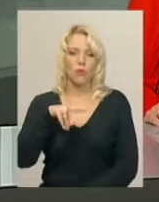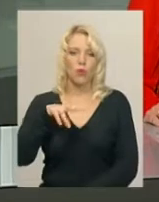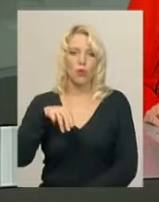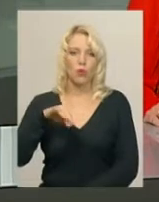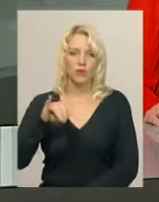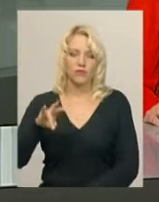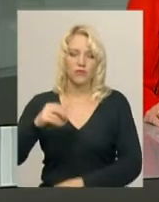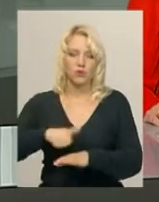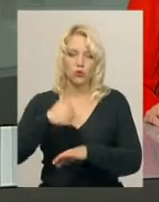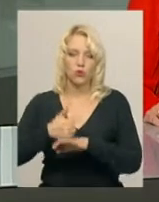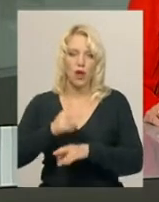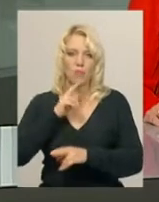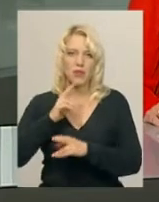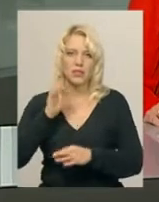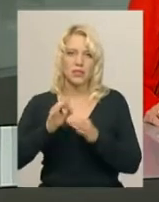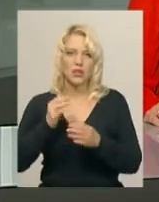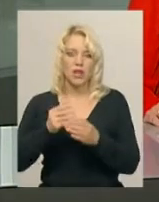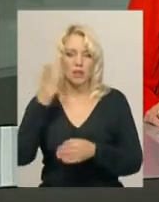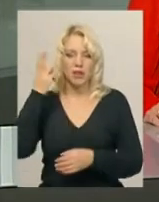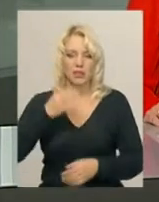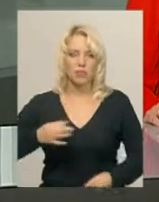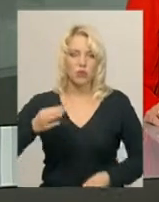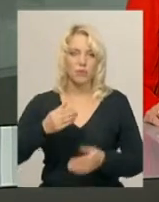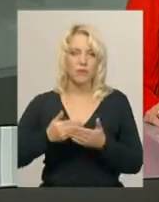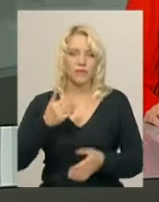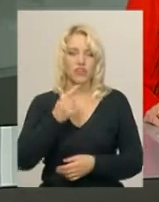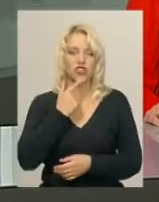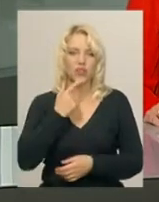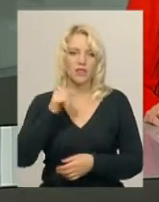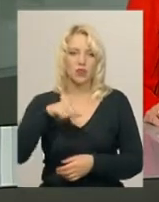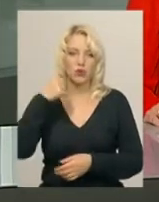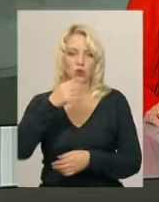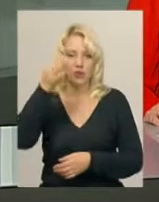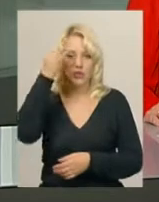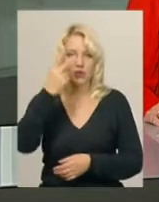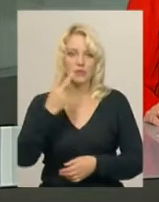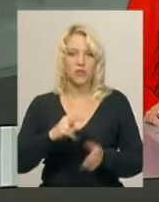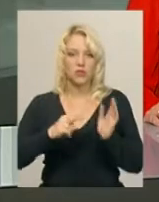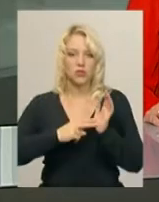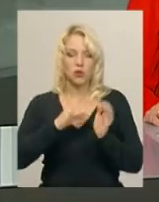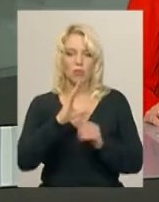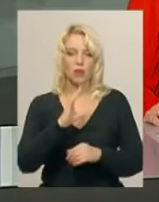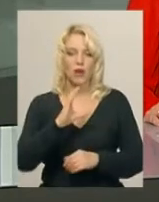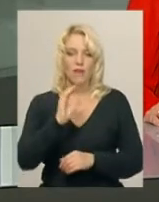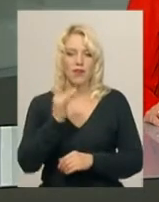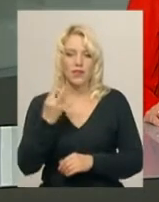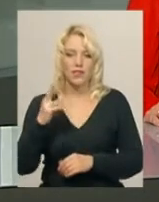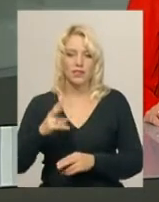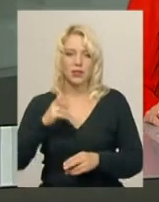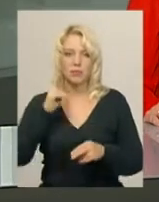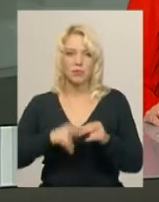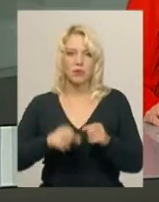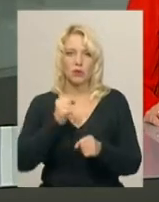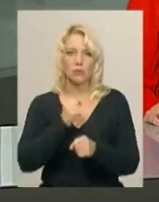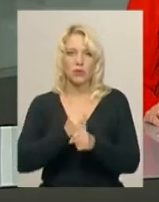очолював апеляційний суд Хмельницької області від червня цього року. Нагадаю, 28 вересня припинив роботу апеляційний суд Хмельницької